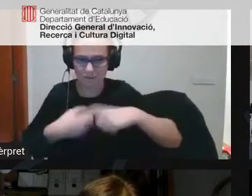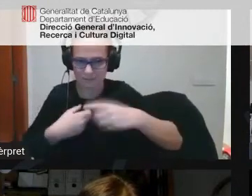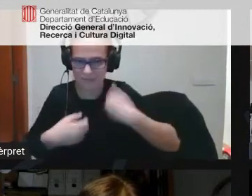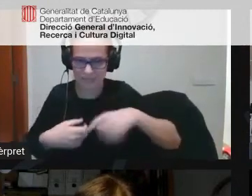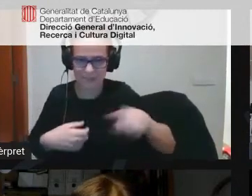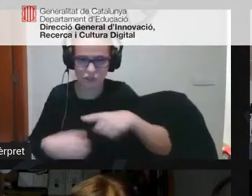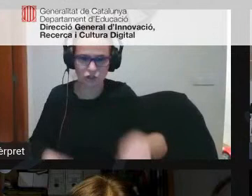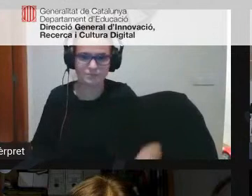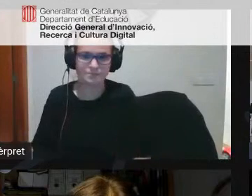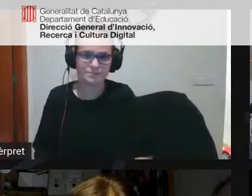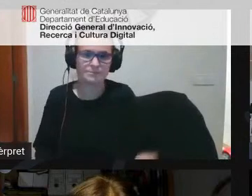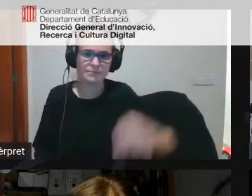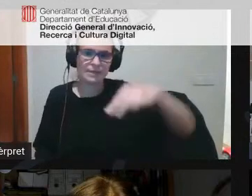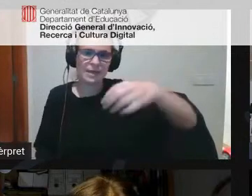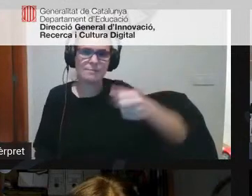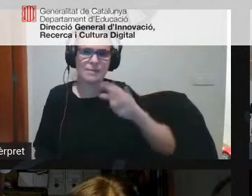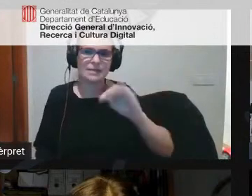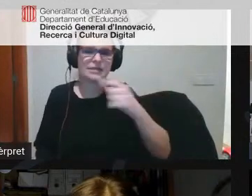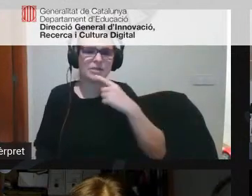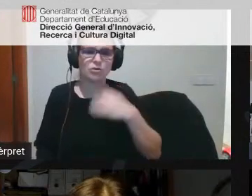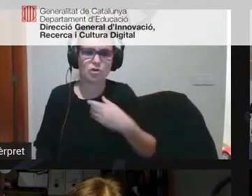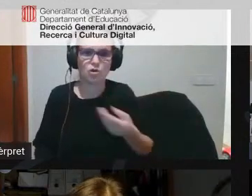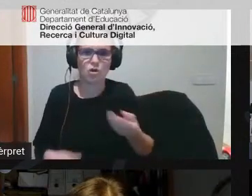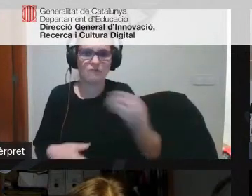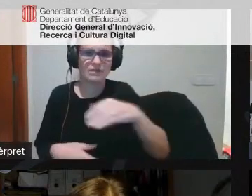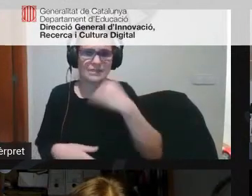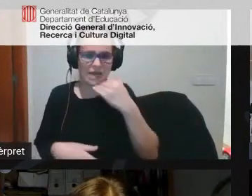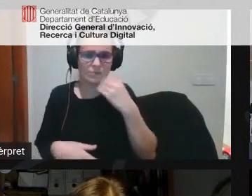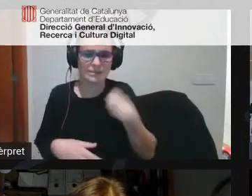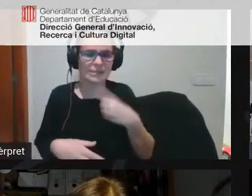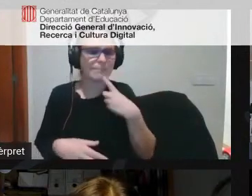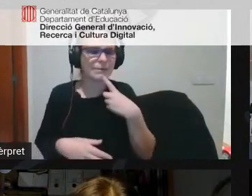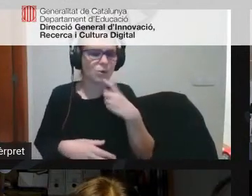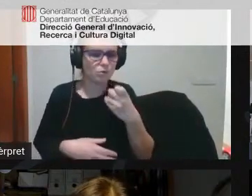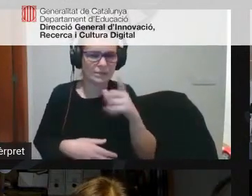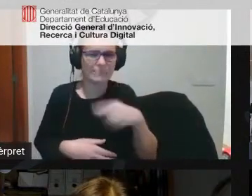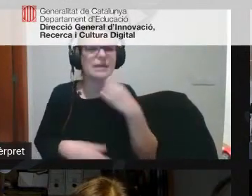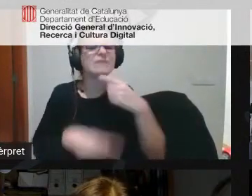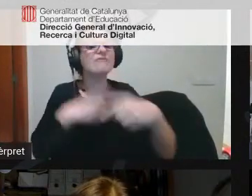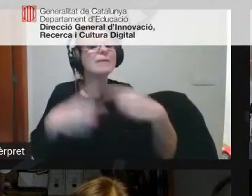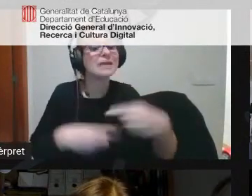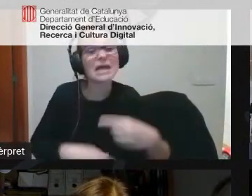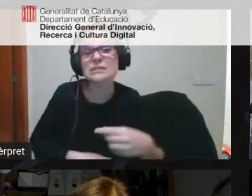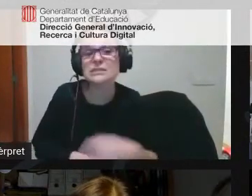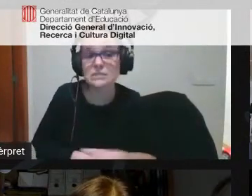volia afegir una afegitona a aquesta pregunta i les famílies